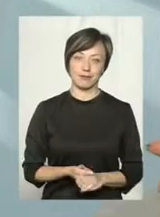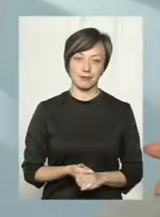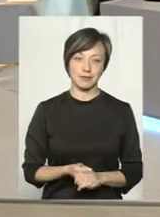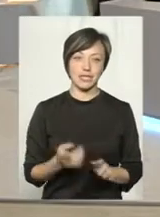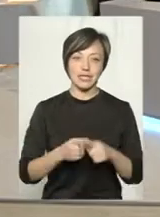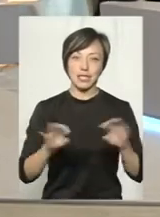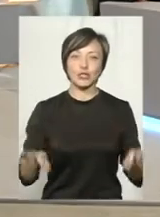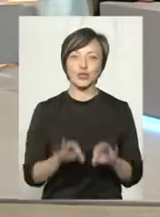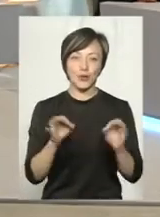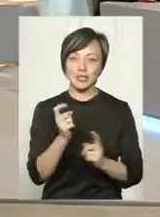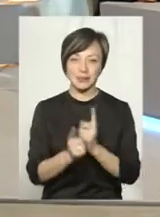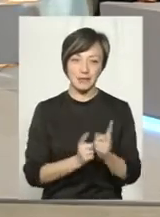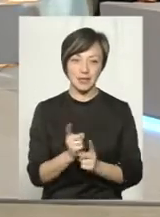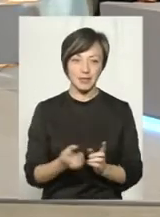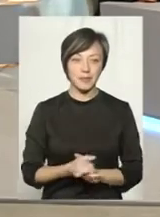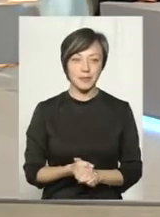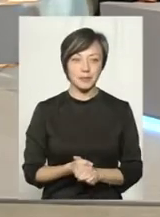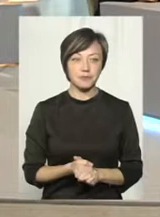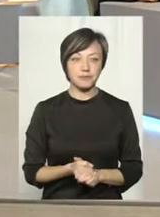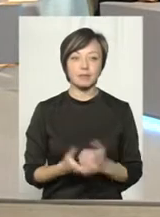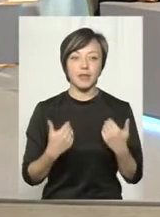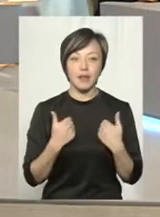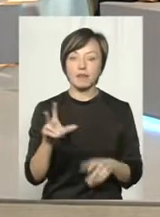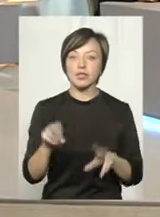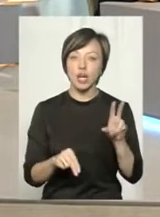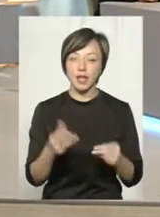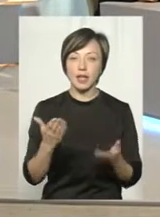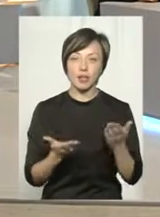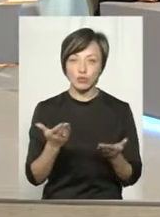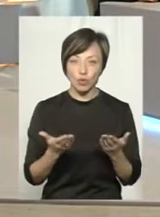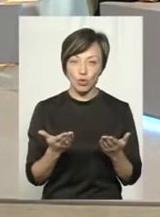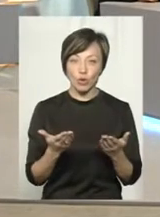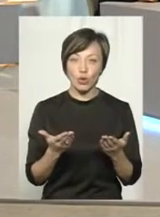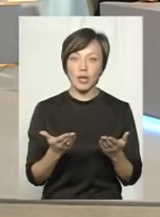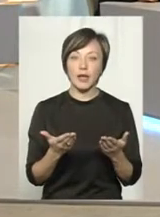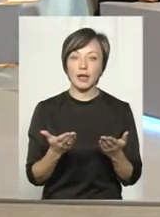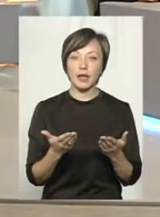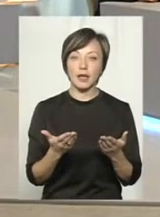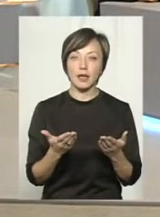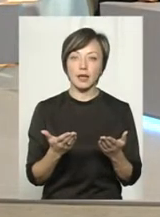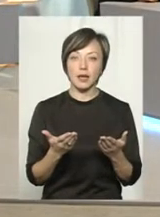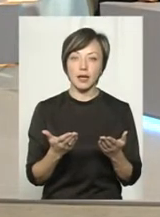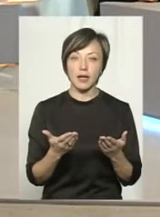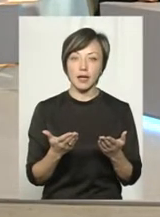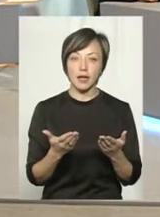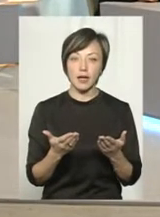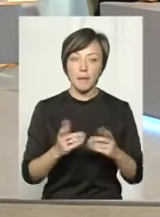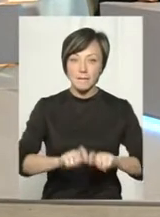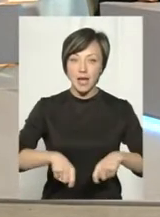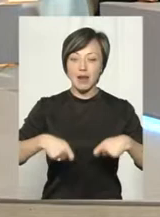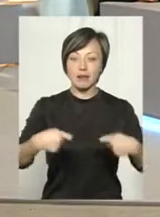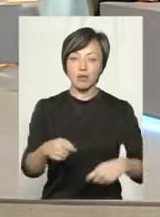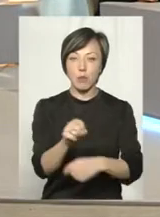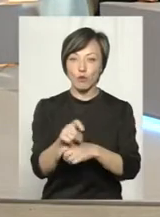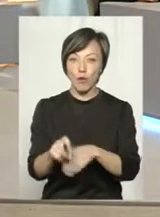нічого, в принципі, не змінює. Тому я вважаю, якщо йде передача повноважень на